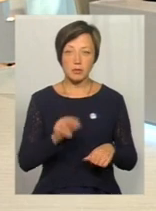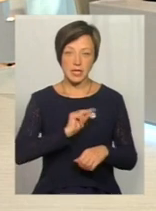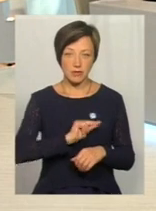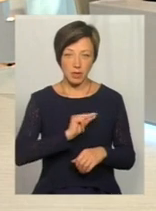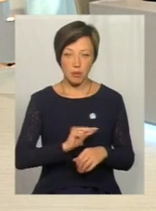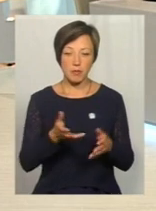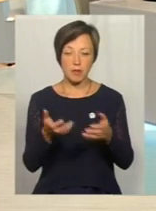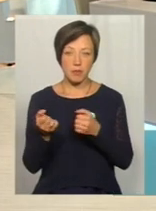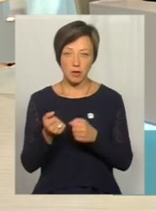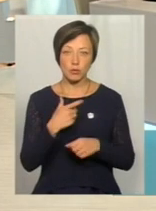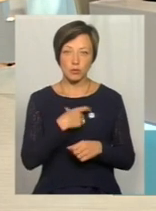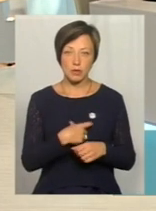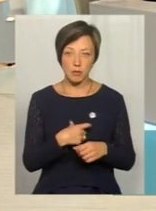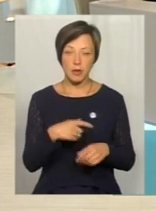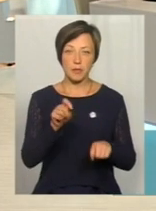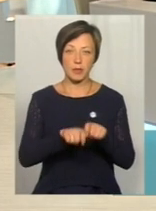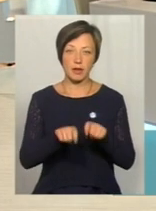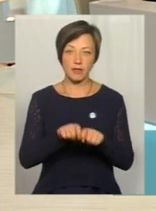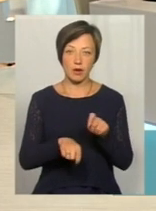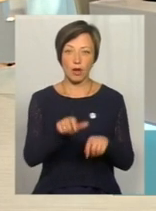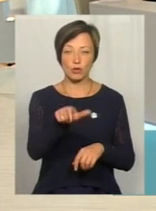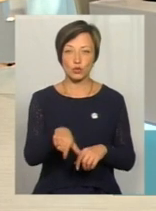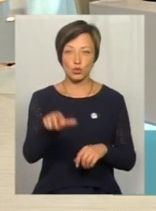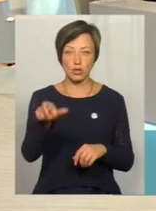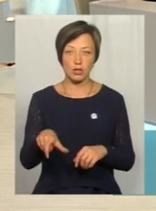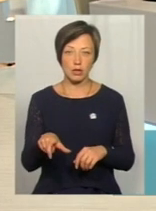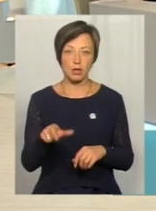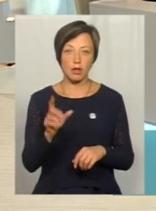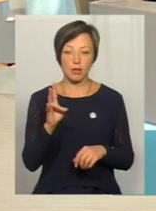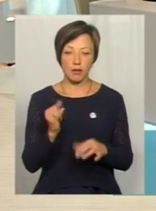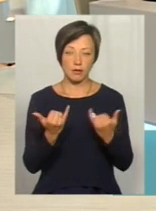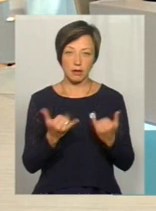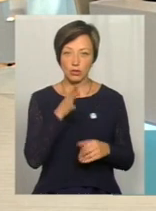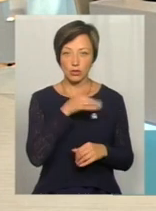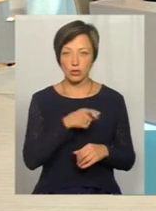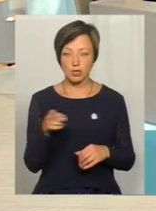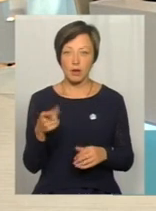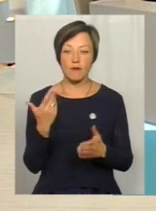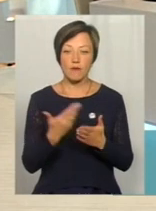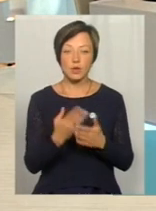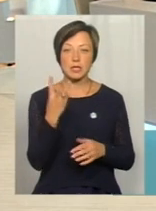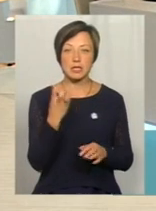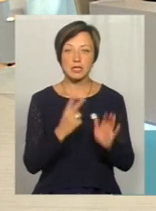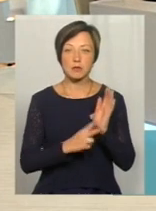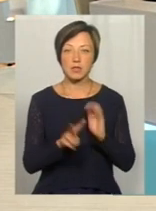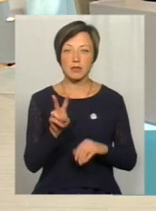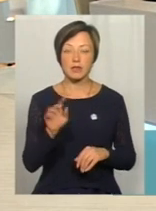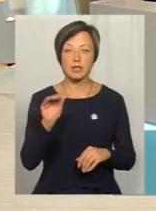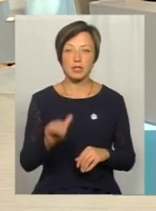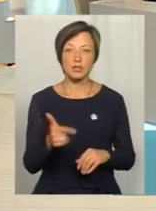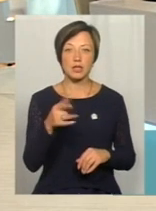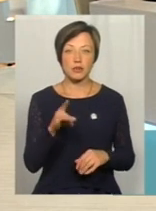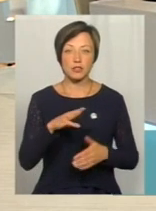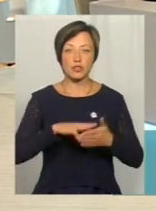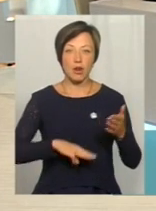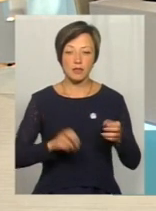приймати перевіряючих на даний час. От 372 тисячі гривень